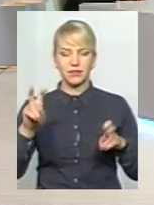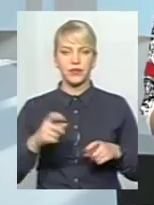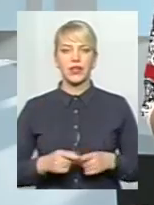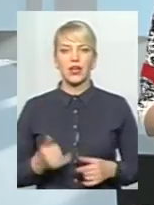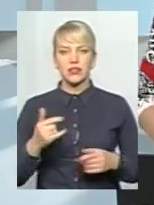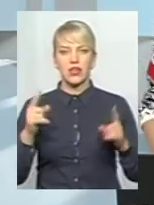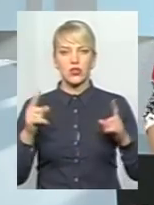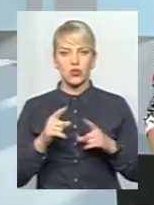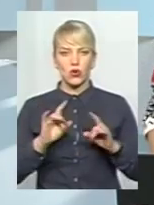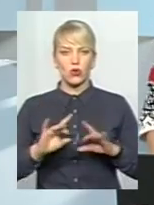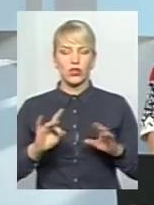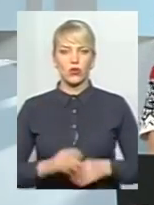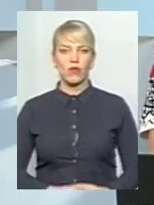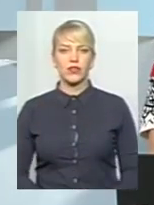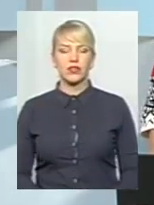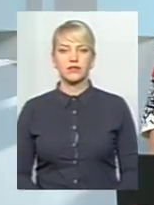коротка довідка про нашого спікера.